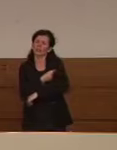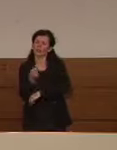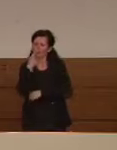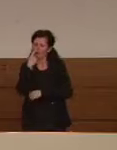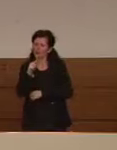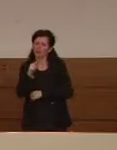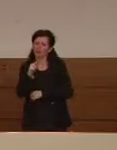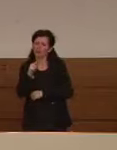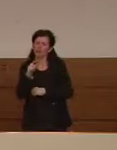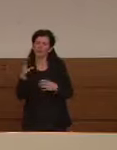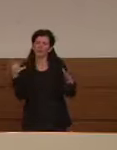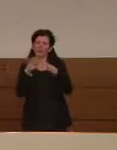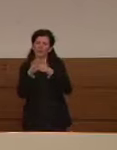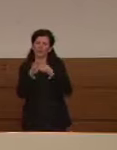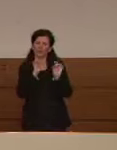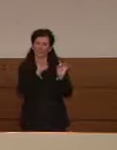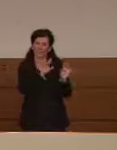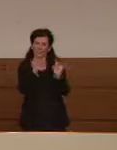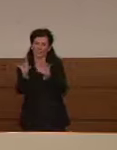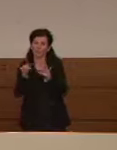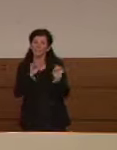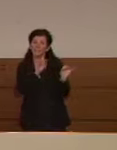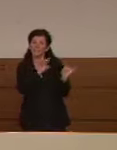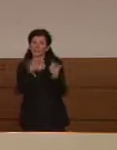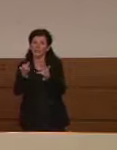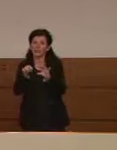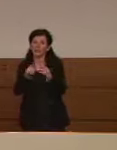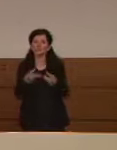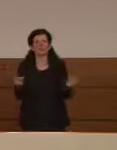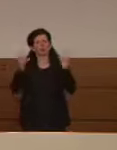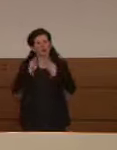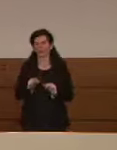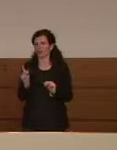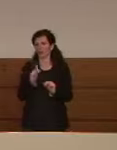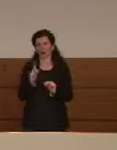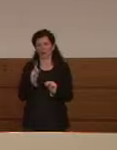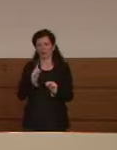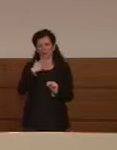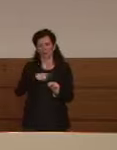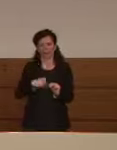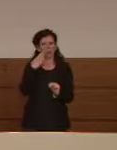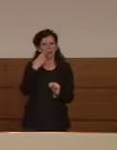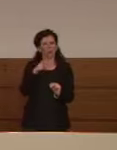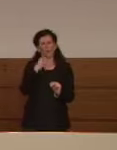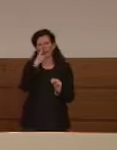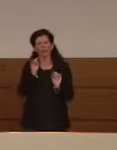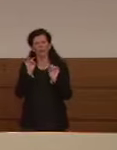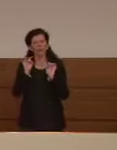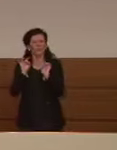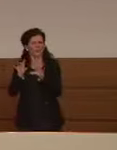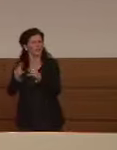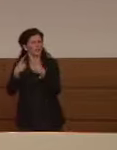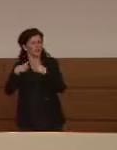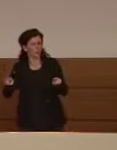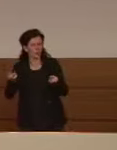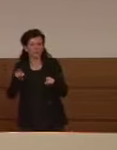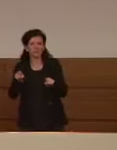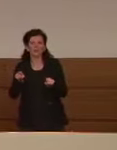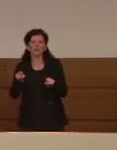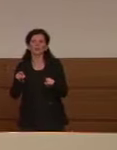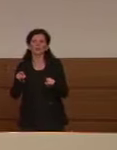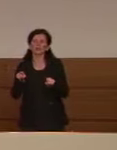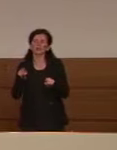un adenovirus che non replica nell'uomo perché è un adenovirus di scimmia che esprime